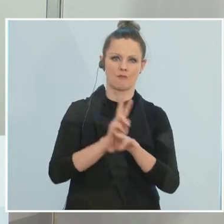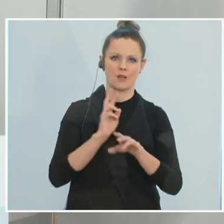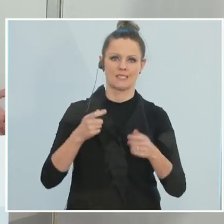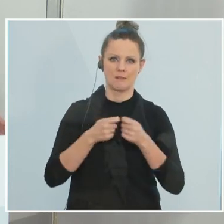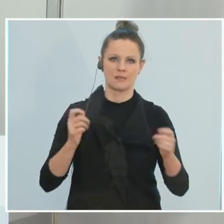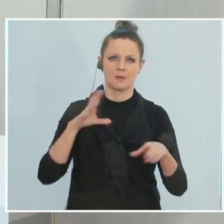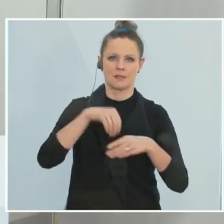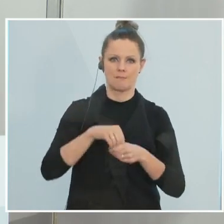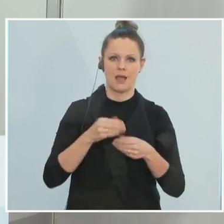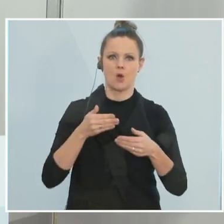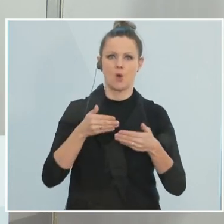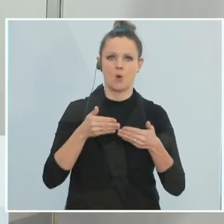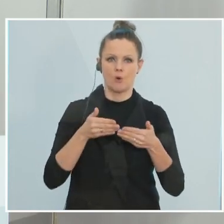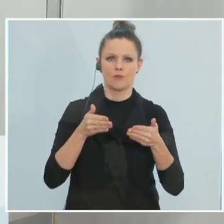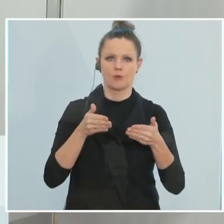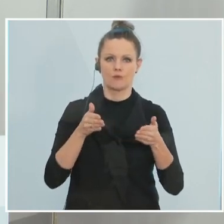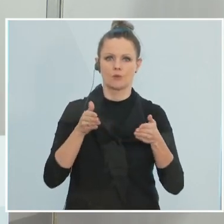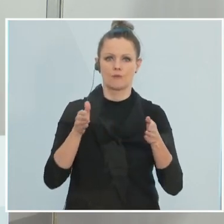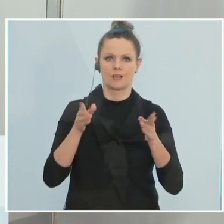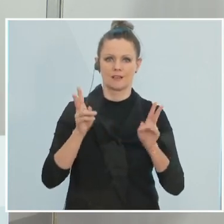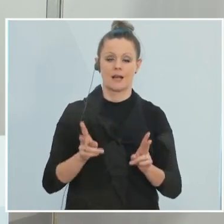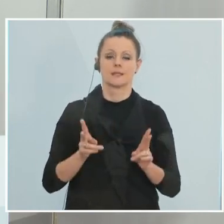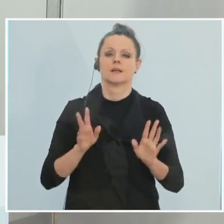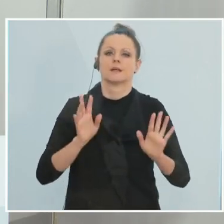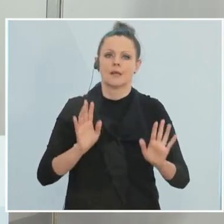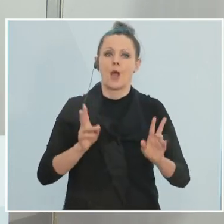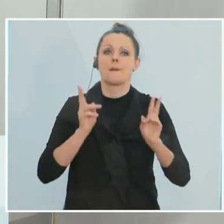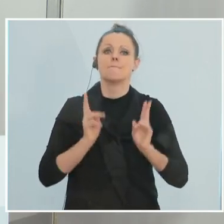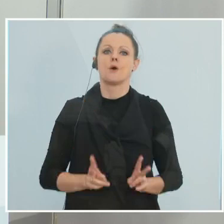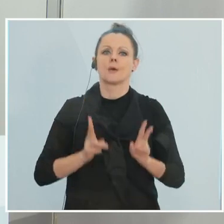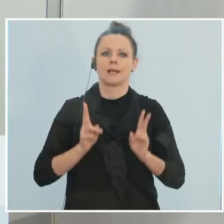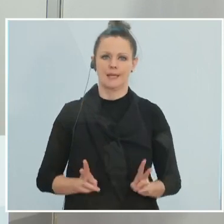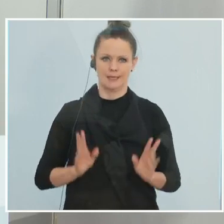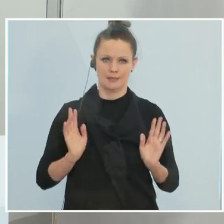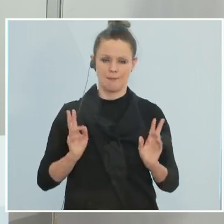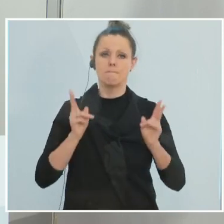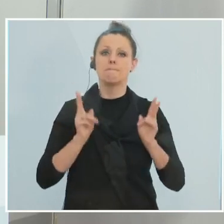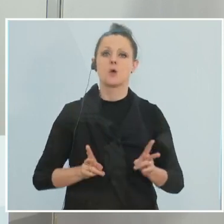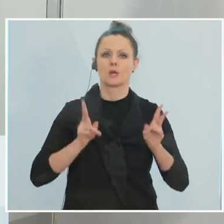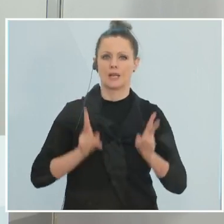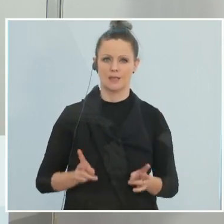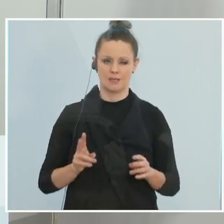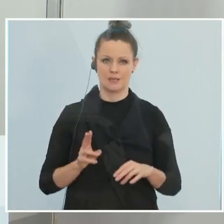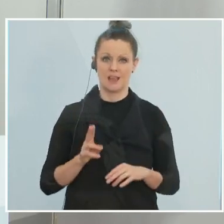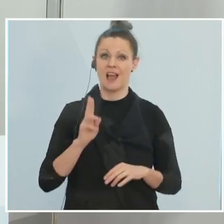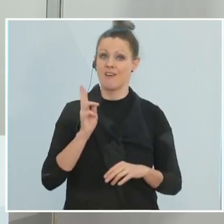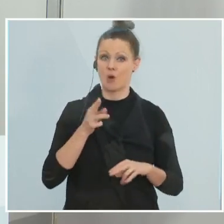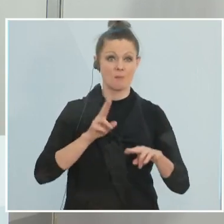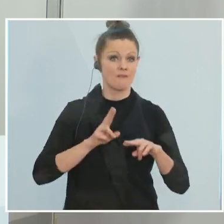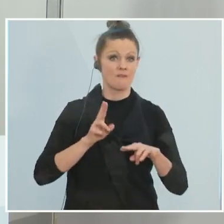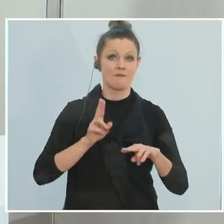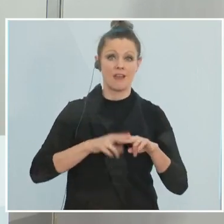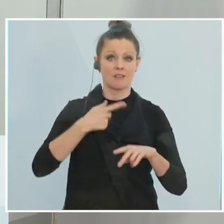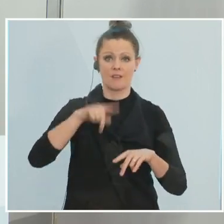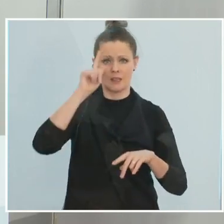Und ja, aus heutiger Sicht ist das ein nicht unrealistisches Szenario. Sonst hätten wir hier auch den 8. Februar als